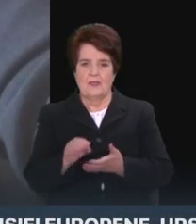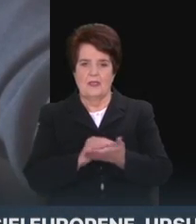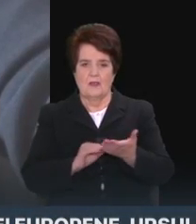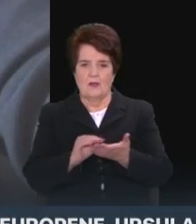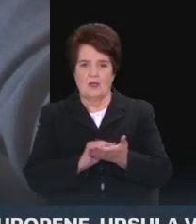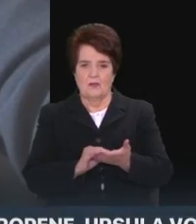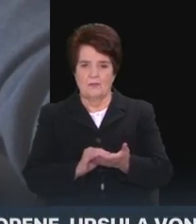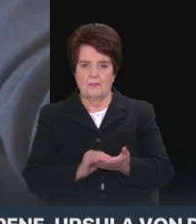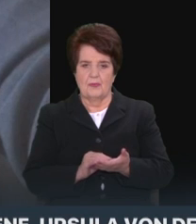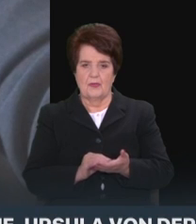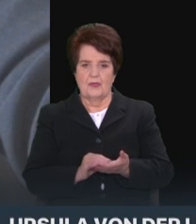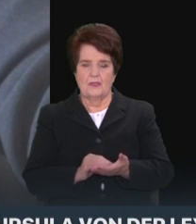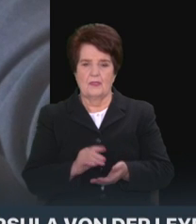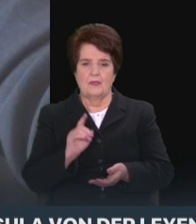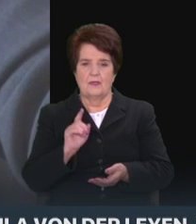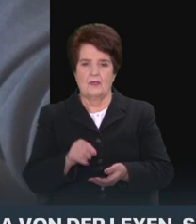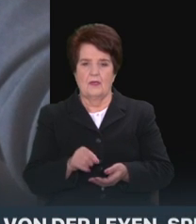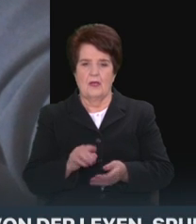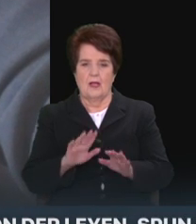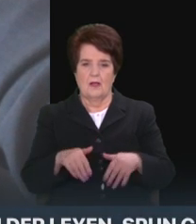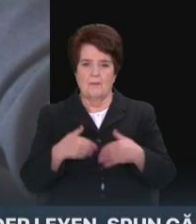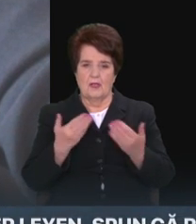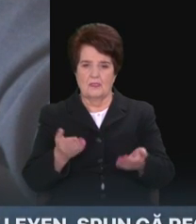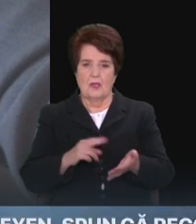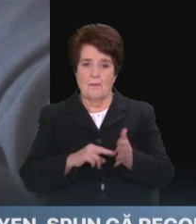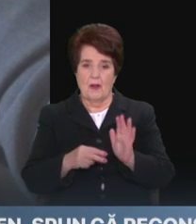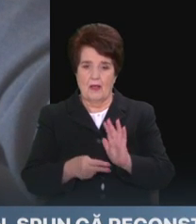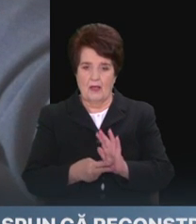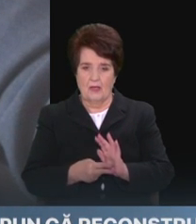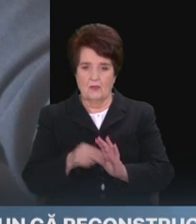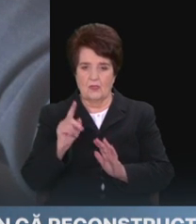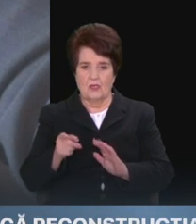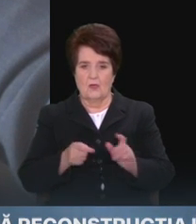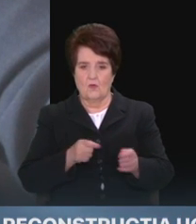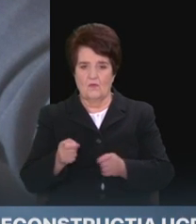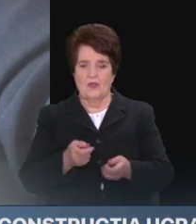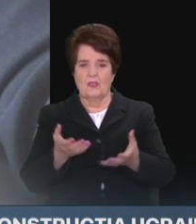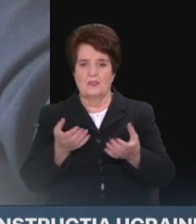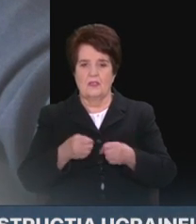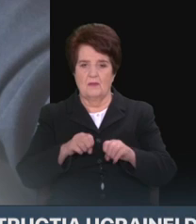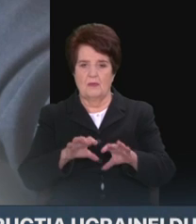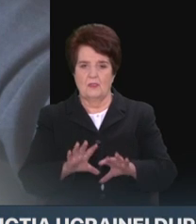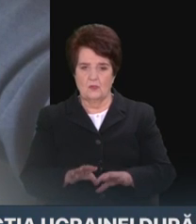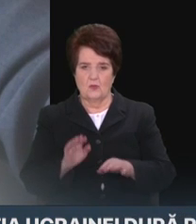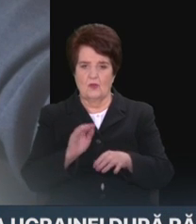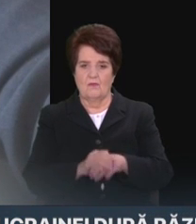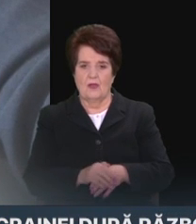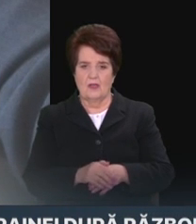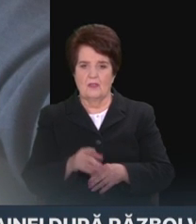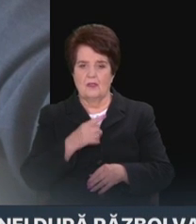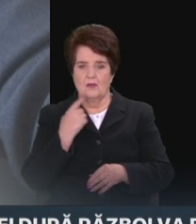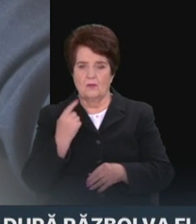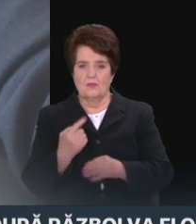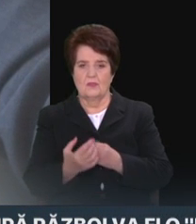spus mai sus. Încă în vara acestui an am prezentat planul de iarnă hotărâri de guvern privind măsurile pentru atinoarea impactului în caz de reducere a